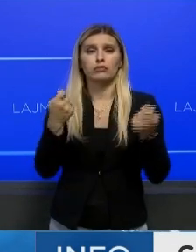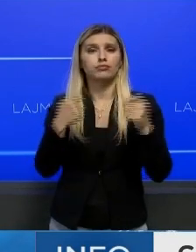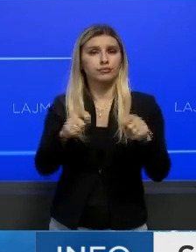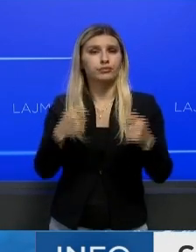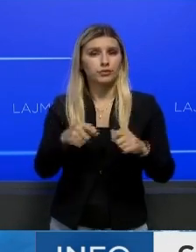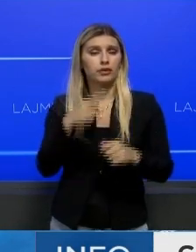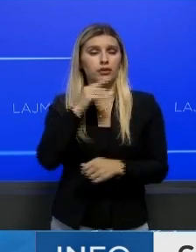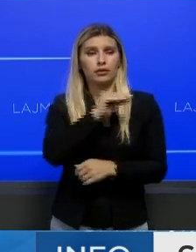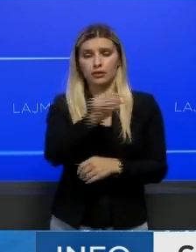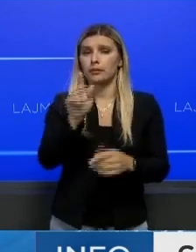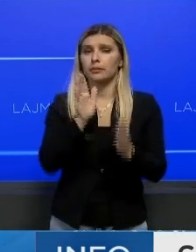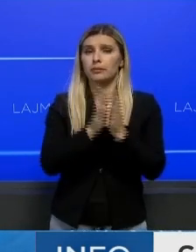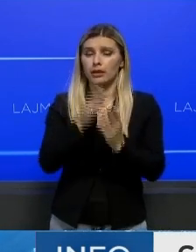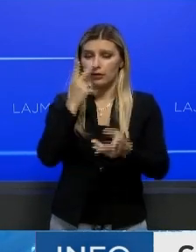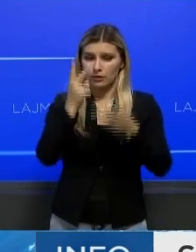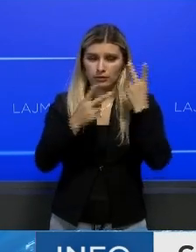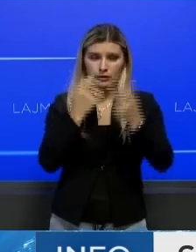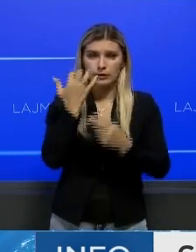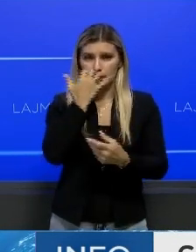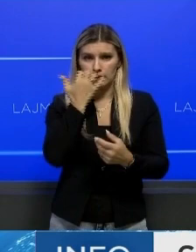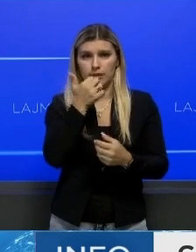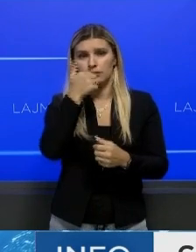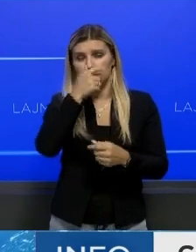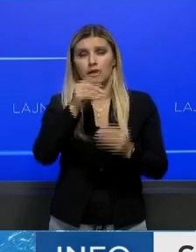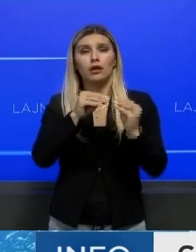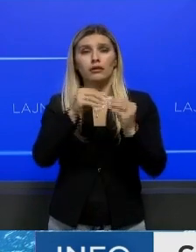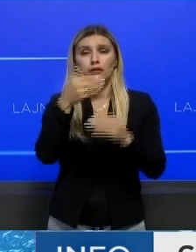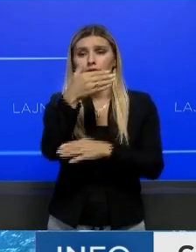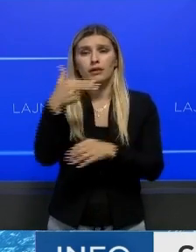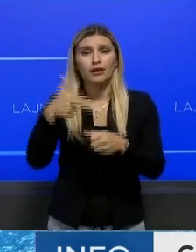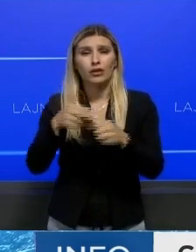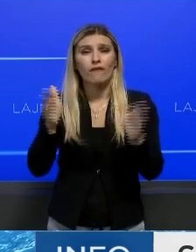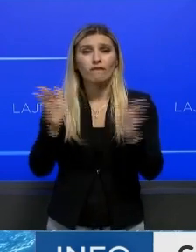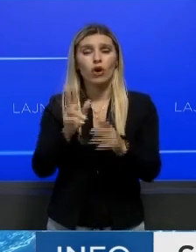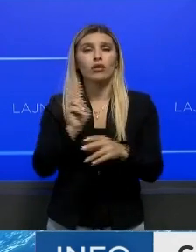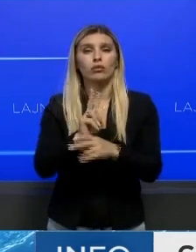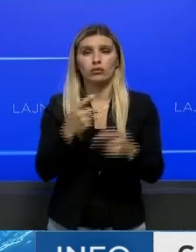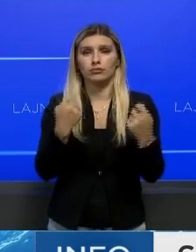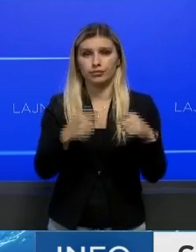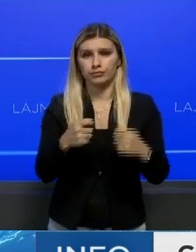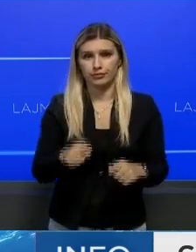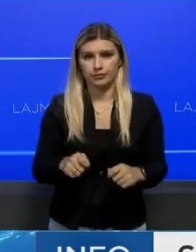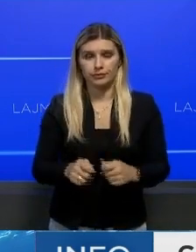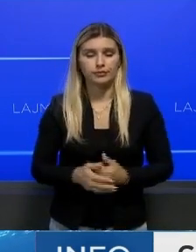seriozesht me këtë vendim në mnyrë që mos të shruen bizneset e vogla në kokë krize.